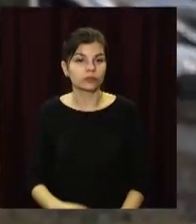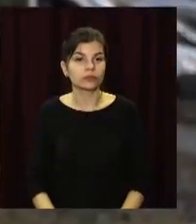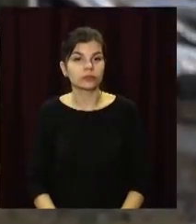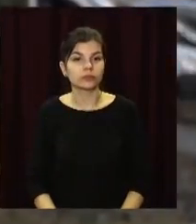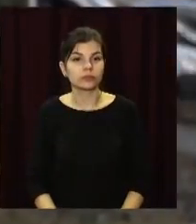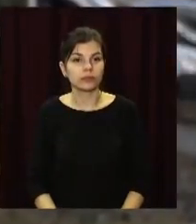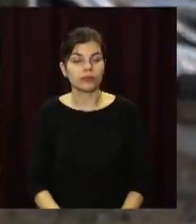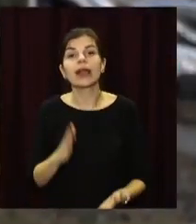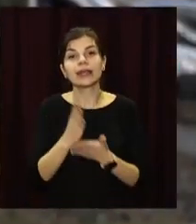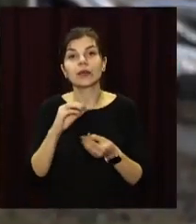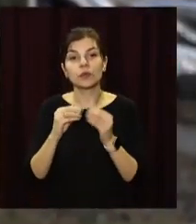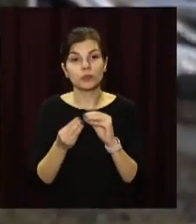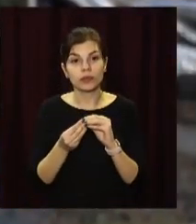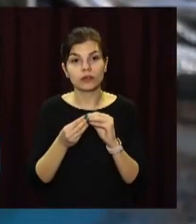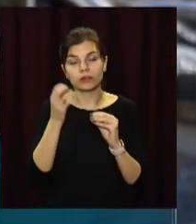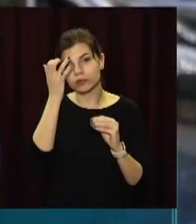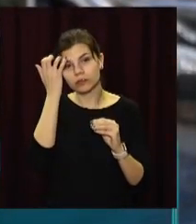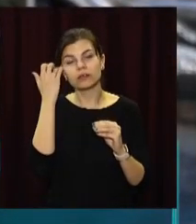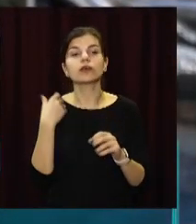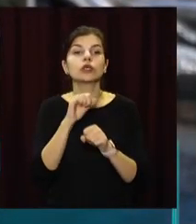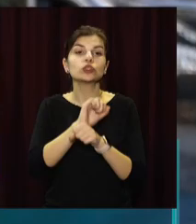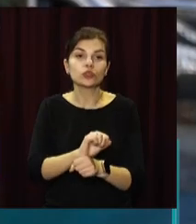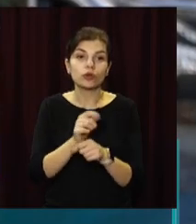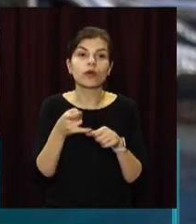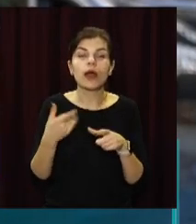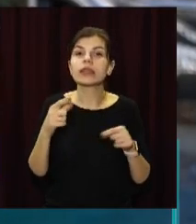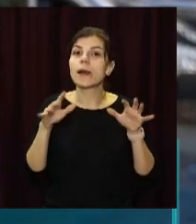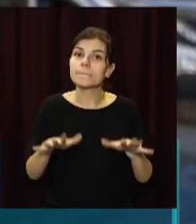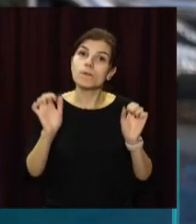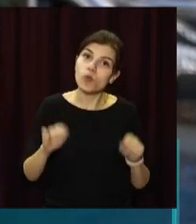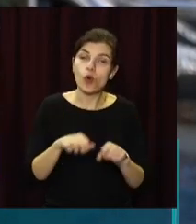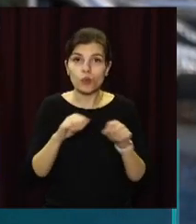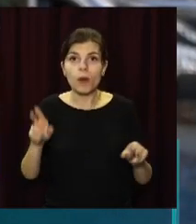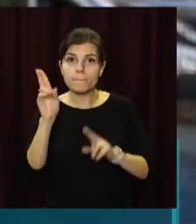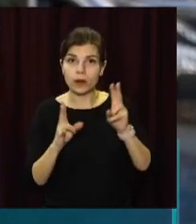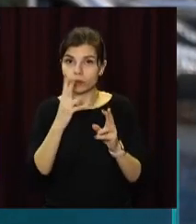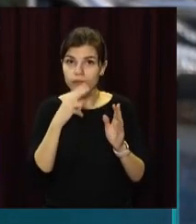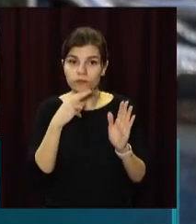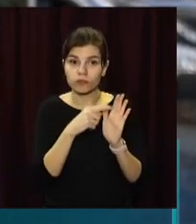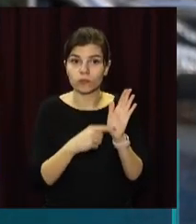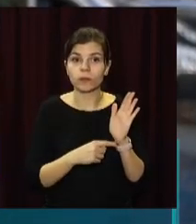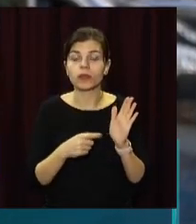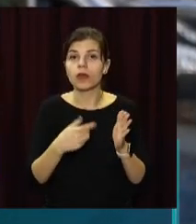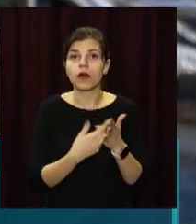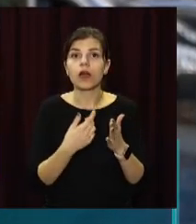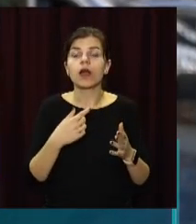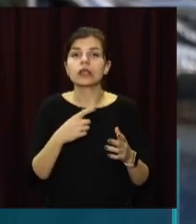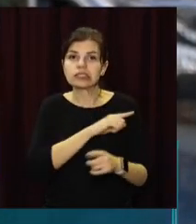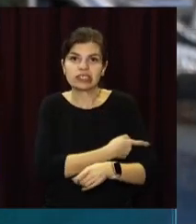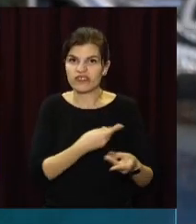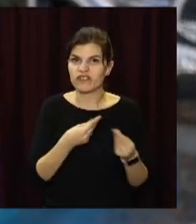Є проблема стоянки зупинки в недозволеному місці. Це достатньо сильно впливає на аварійність.